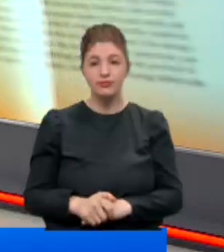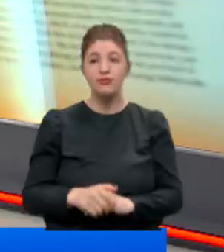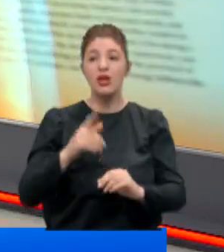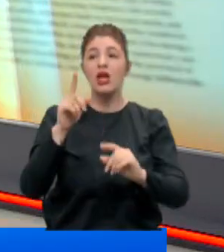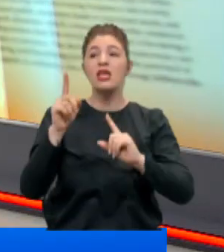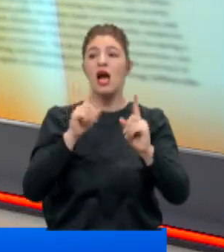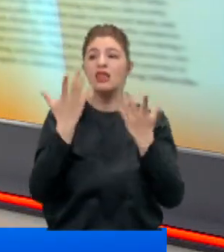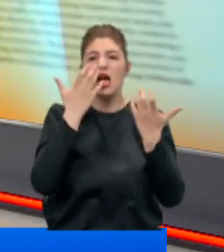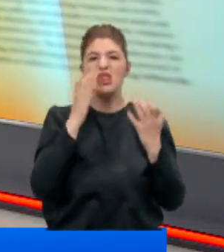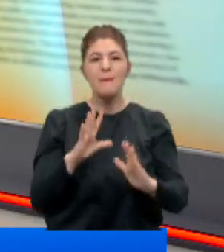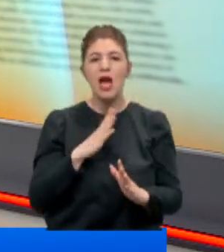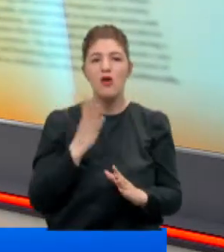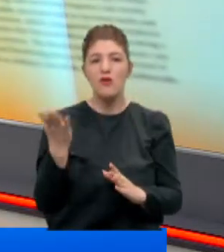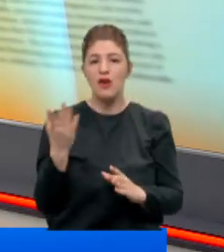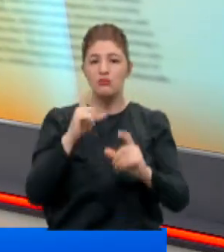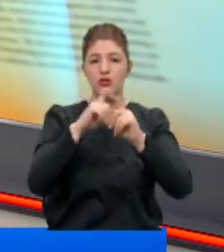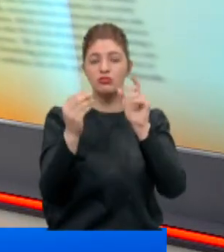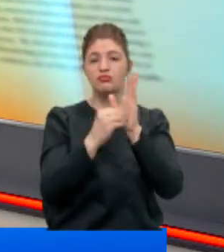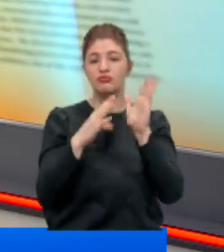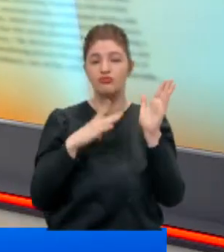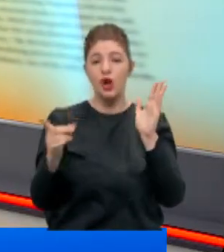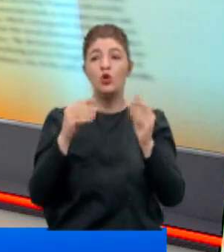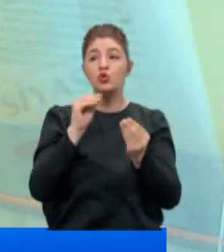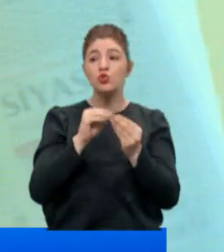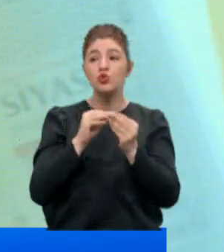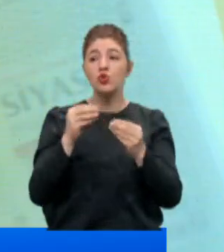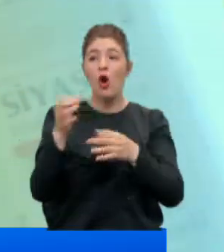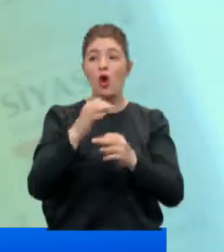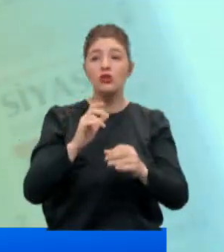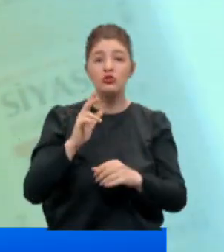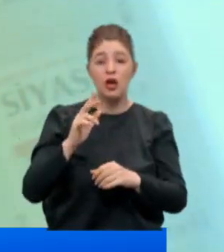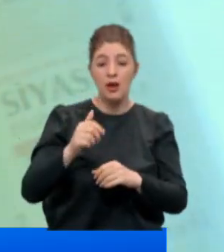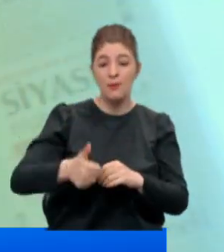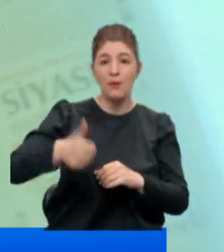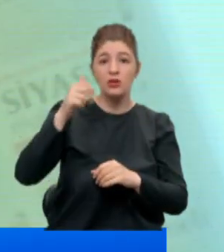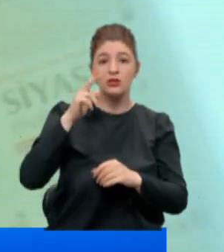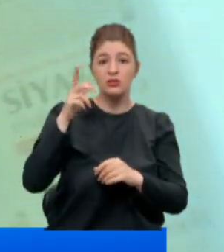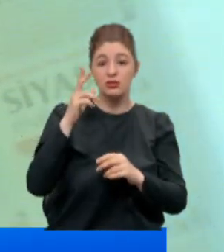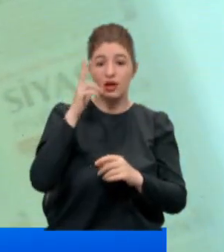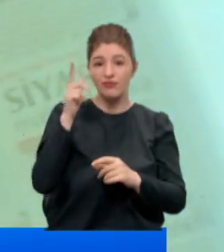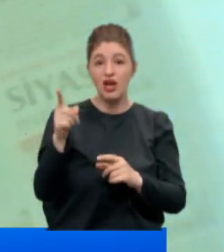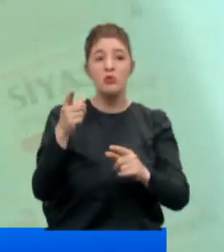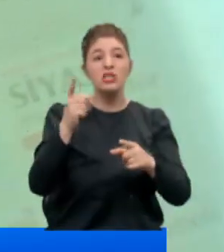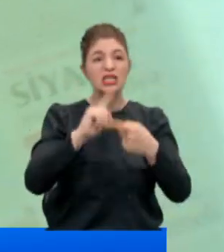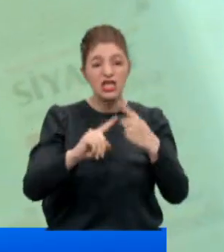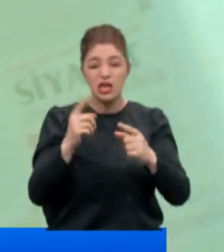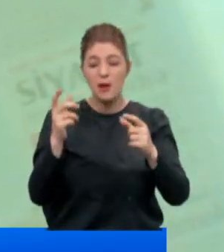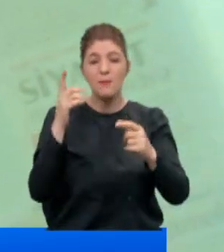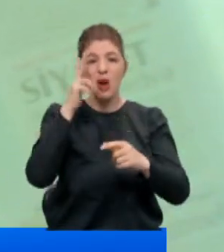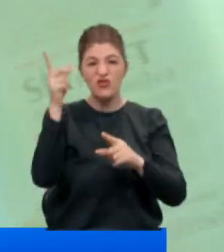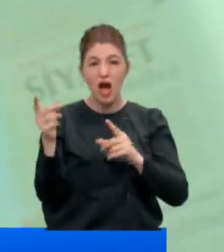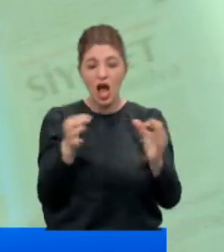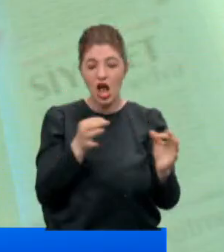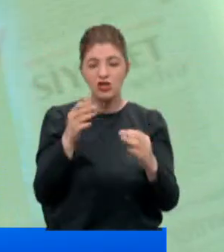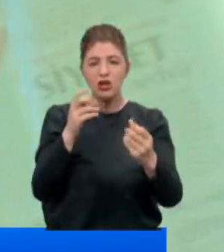Yargı daha neyi bekliyor manşetiyle çıkmış. Suç örgütü lideri Sedat Peker'in siyaset ve mafya ilişkileriyle örülü